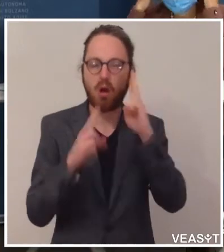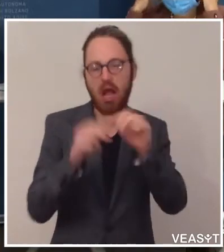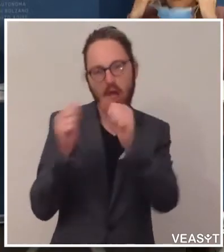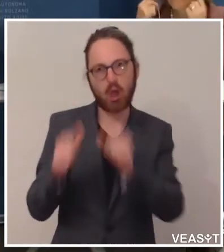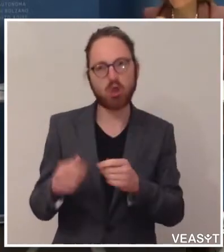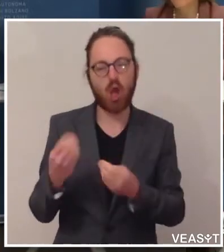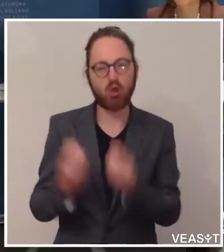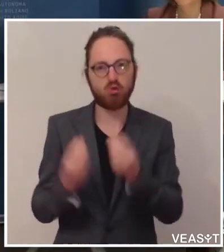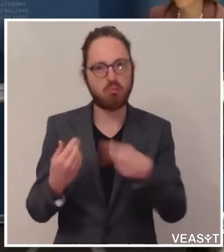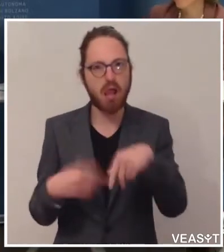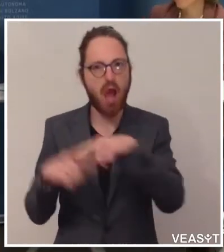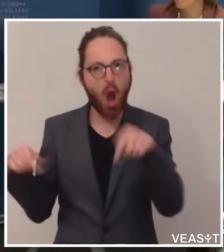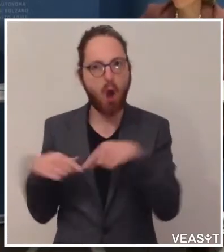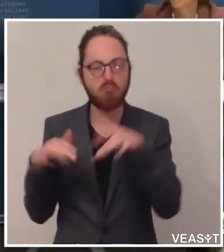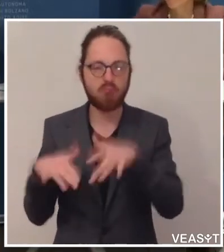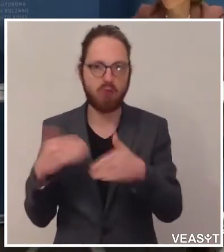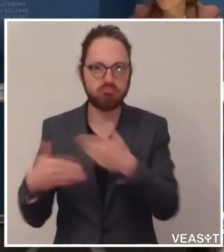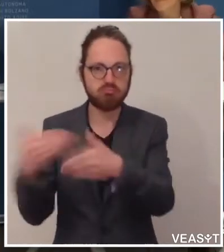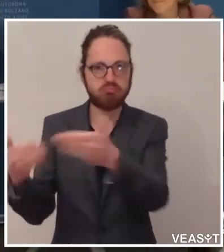Wort an Landesrätin Walter Tick.